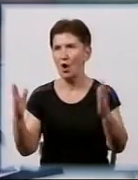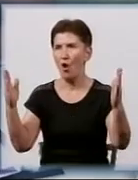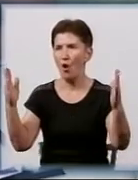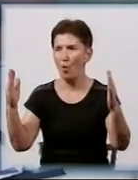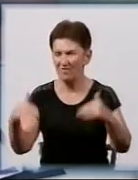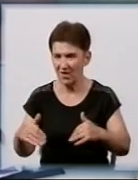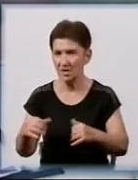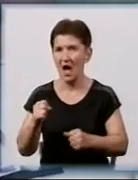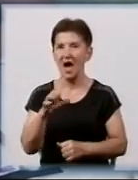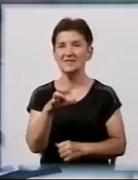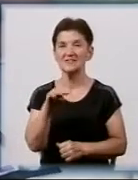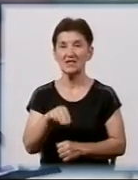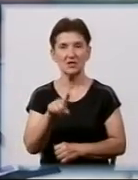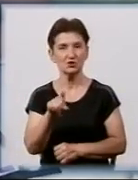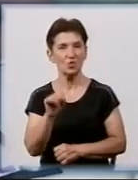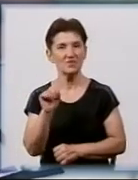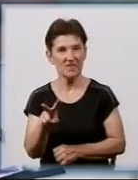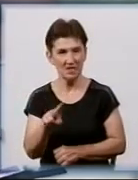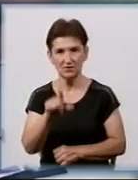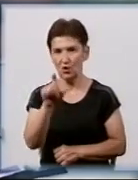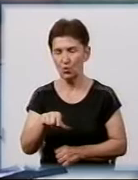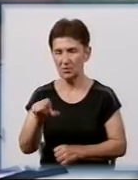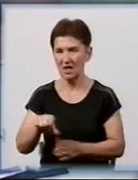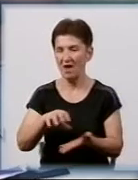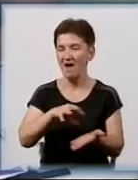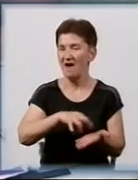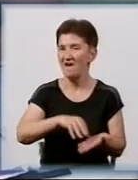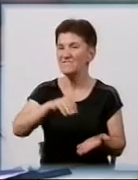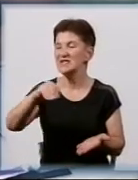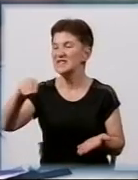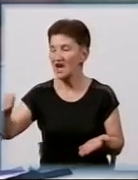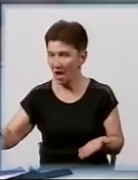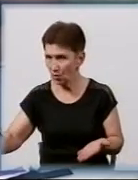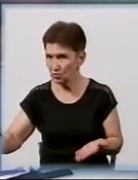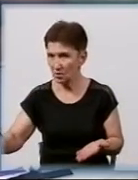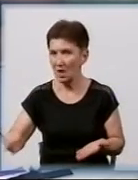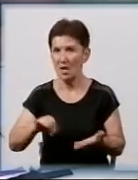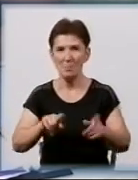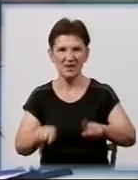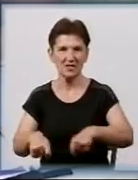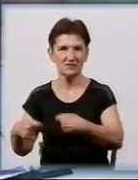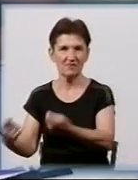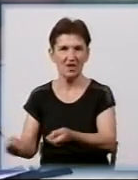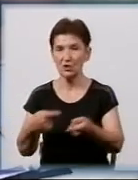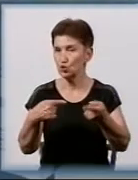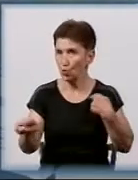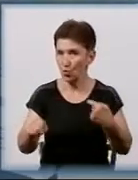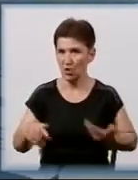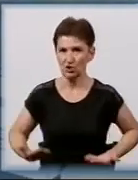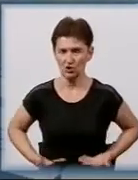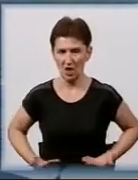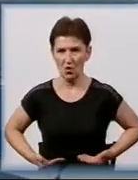статті 112, то громадян виселяють цього будинку і предоставляють інше благоустроєне житлове приміщення.